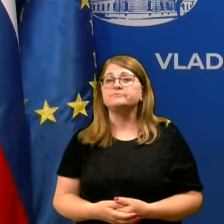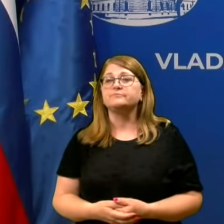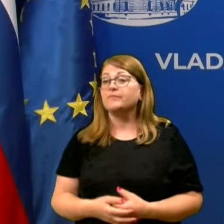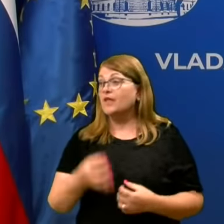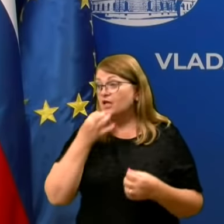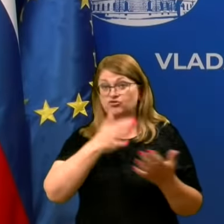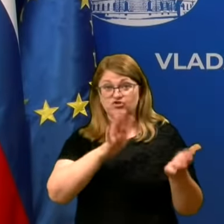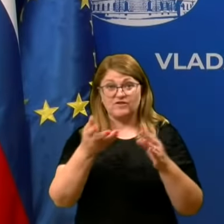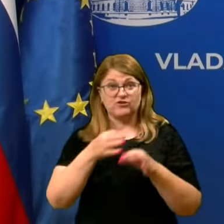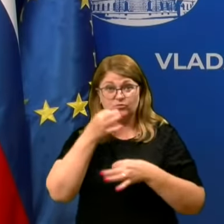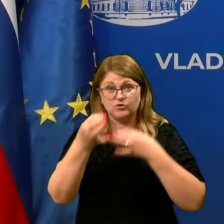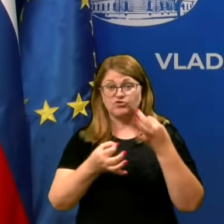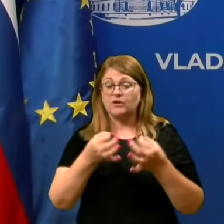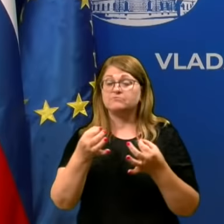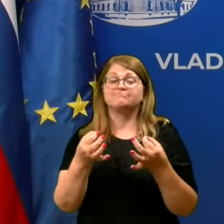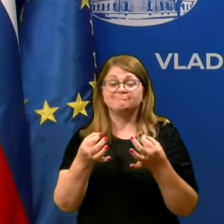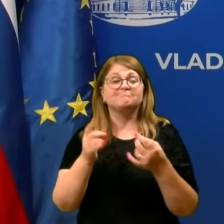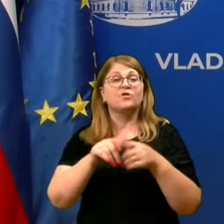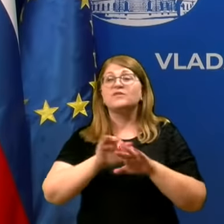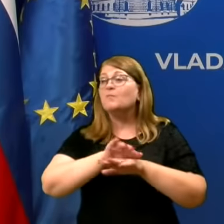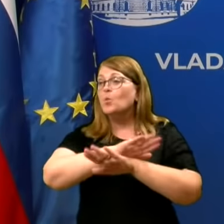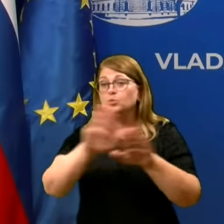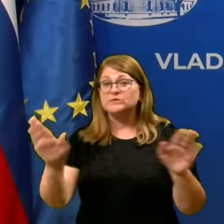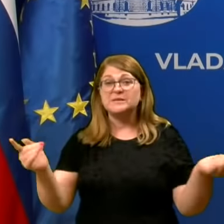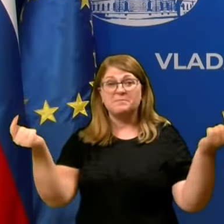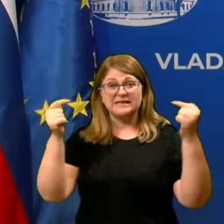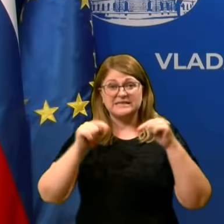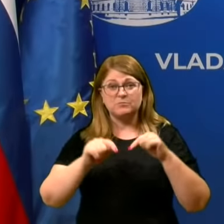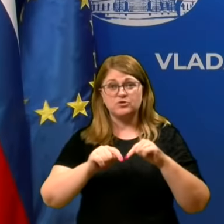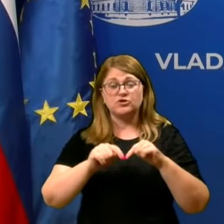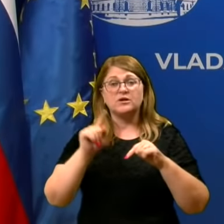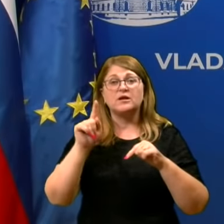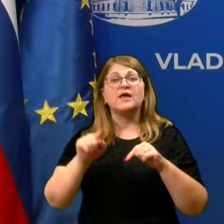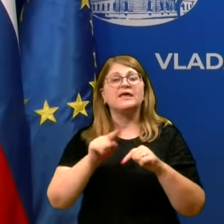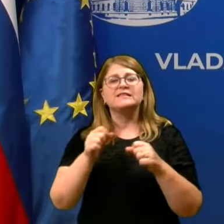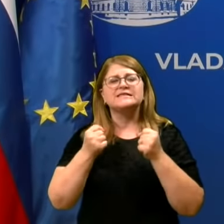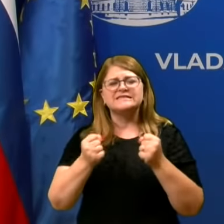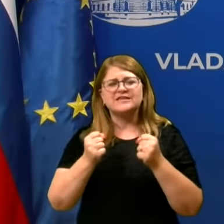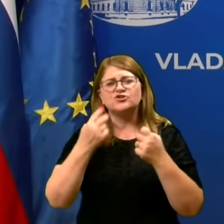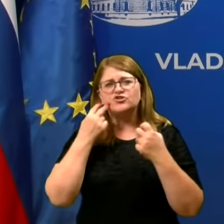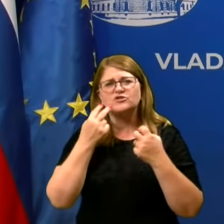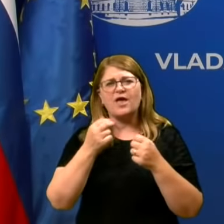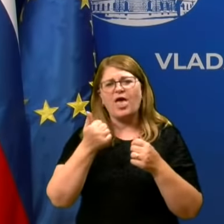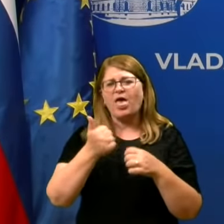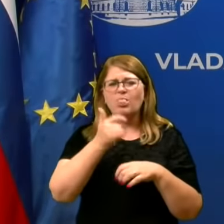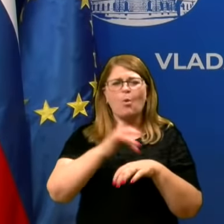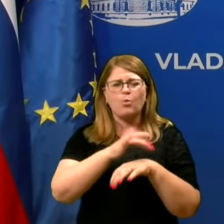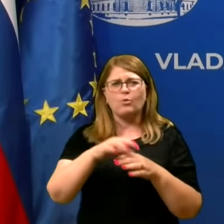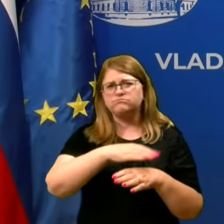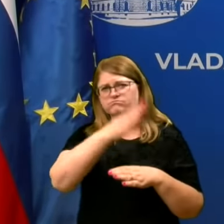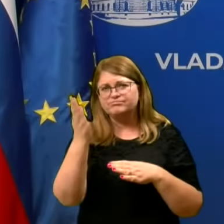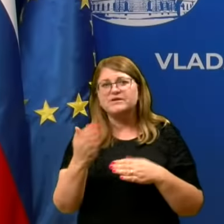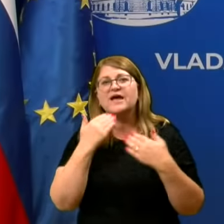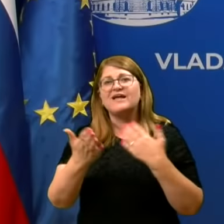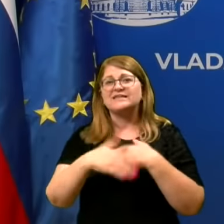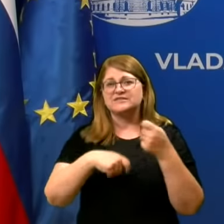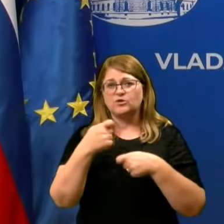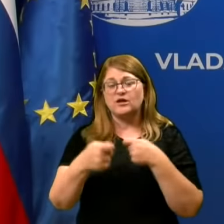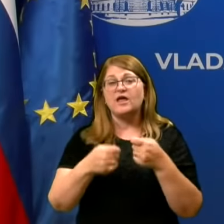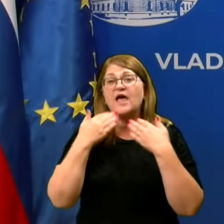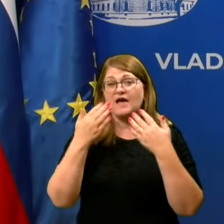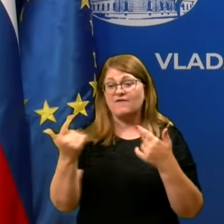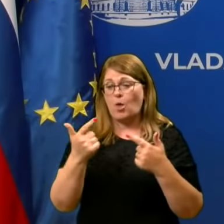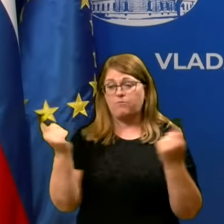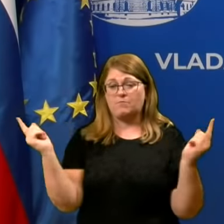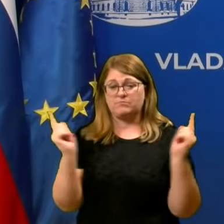Če ni več vprašanj, potem vsem vam, ki ste prišli in zdržali debelo uro, hvala za sodelovanje, hvala